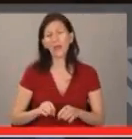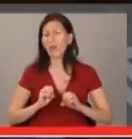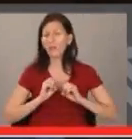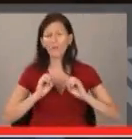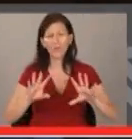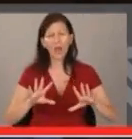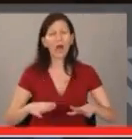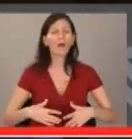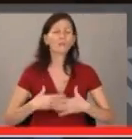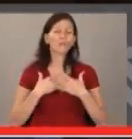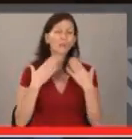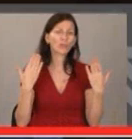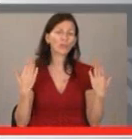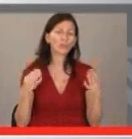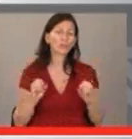в сутришната емисия.